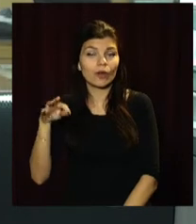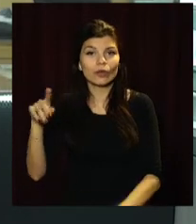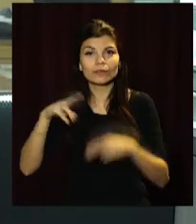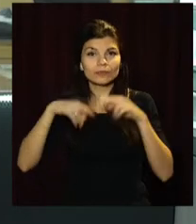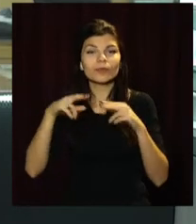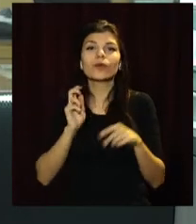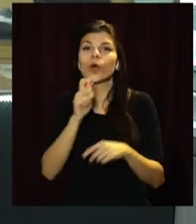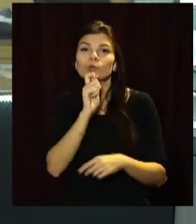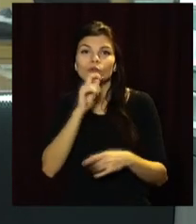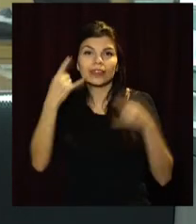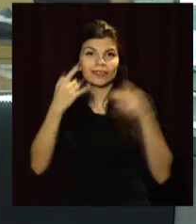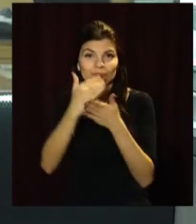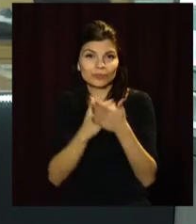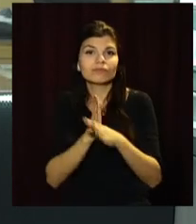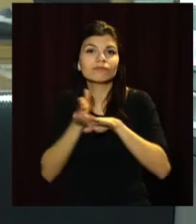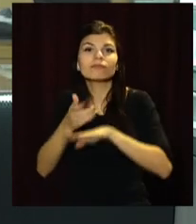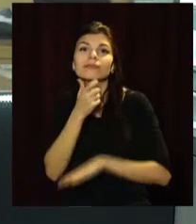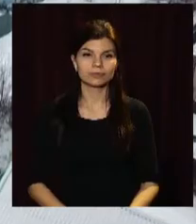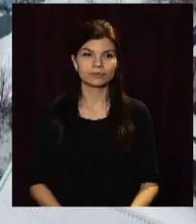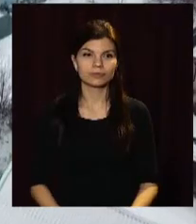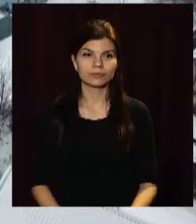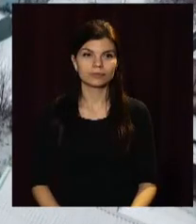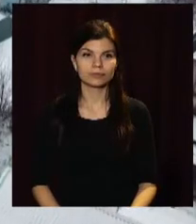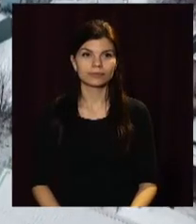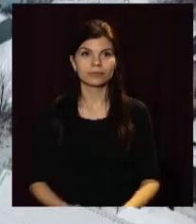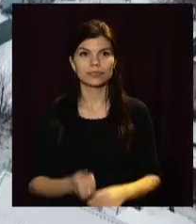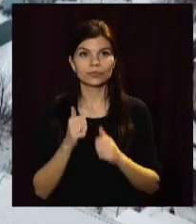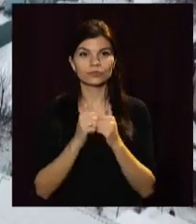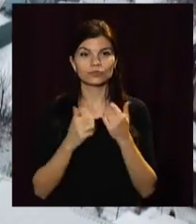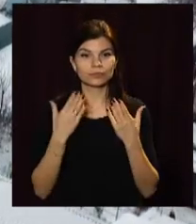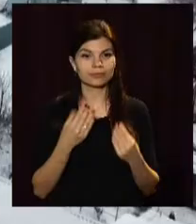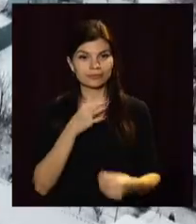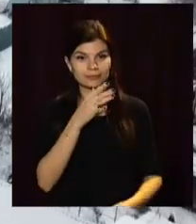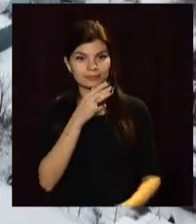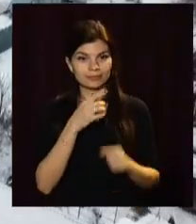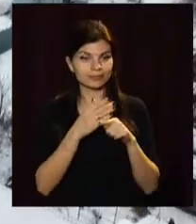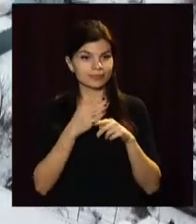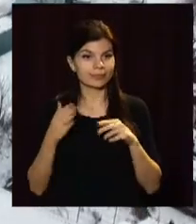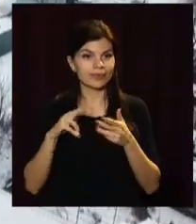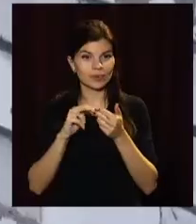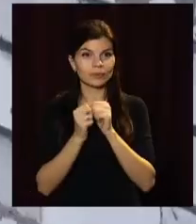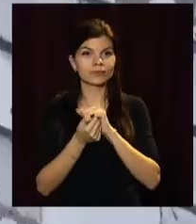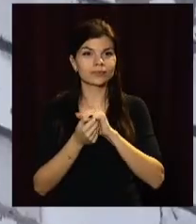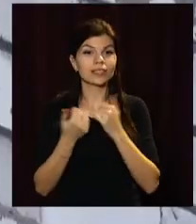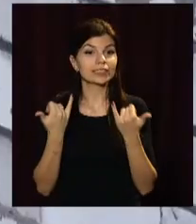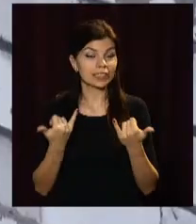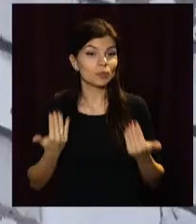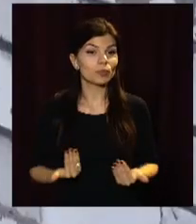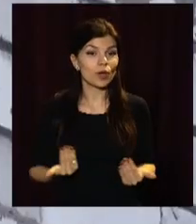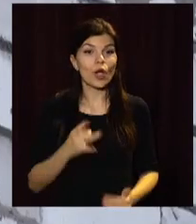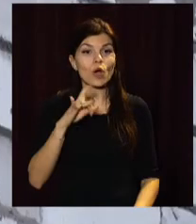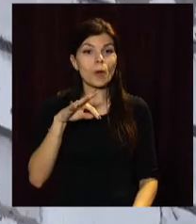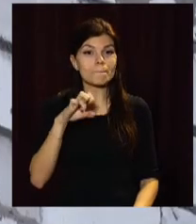побували й журналісти відкритого. Щодня зростають ціни новенької амбулаторії в Кам'янському. Зараз мешканці